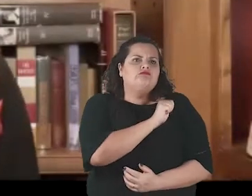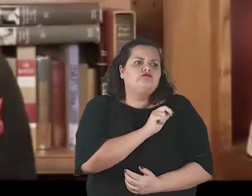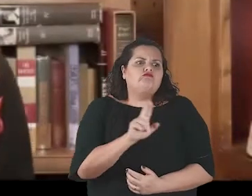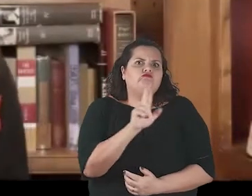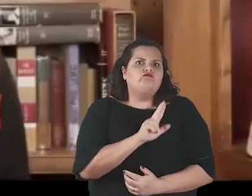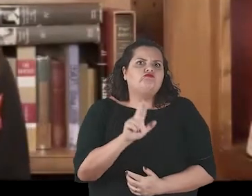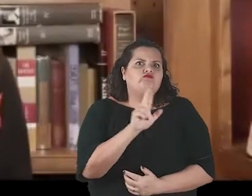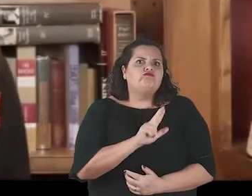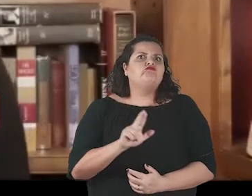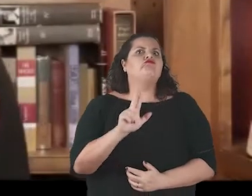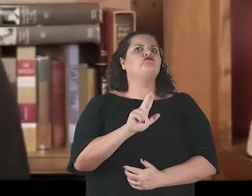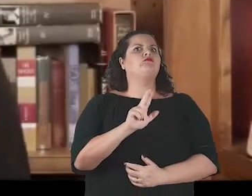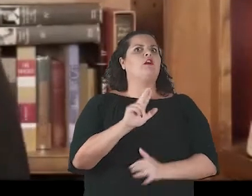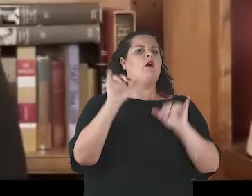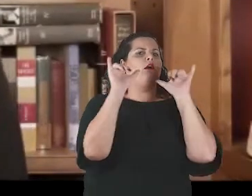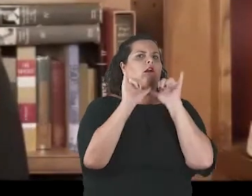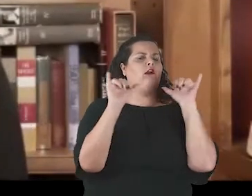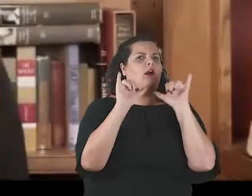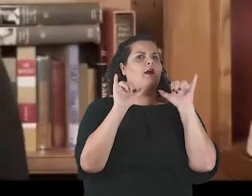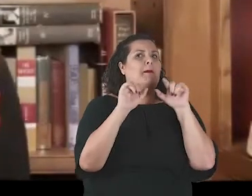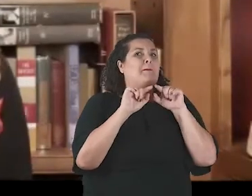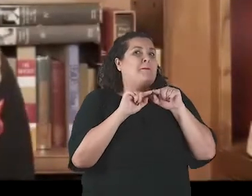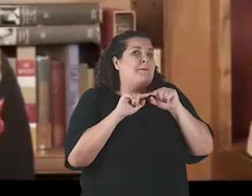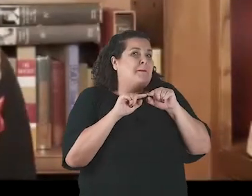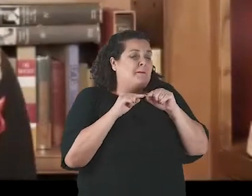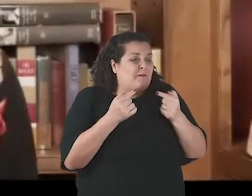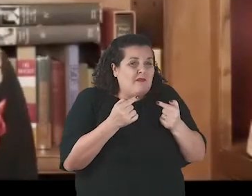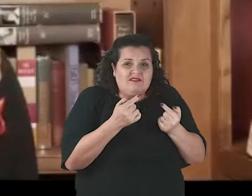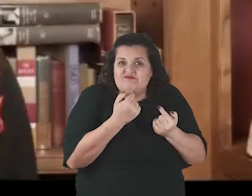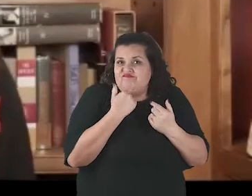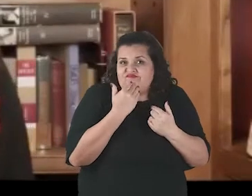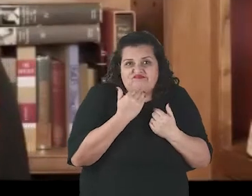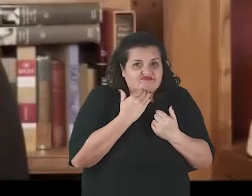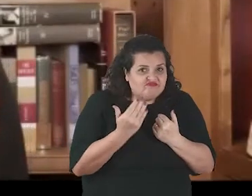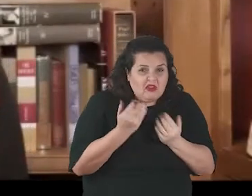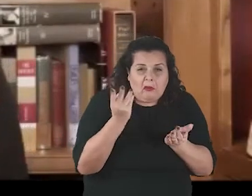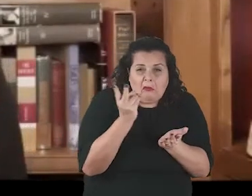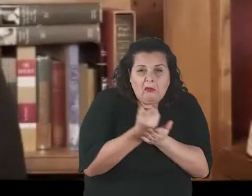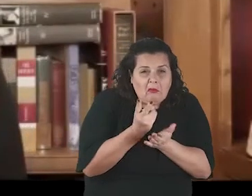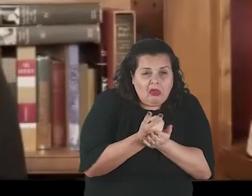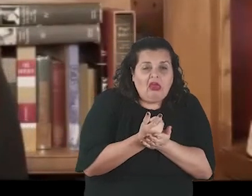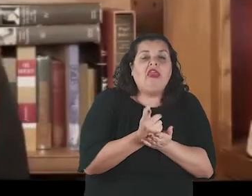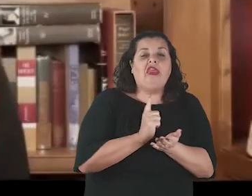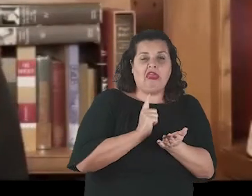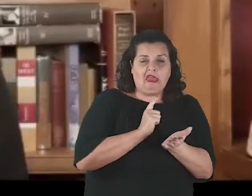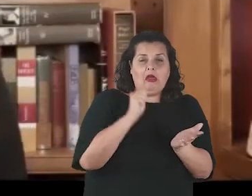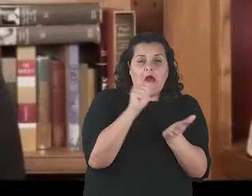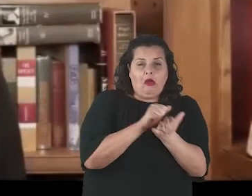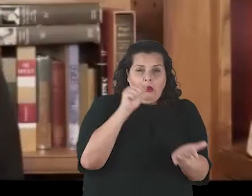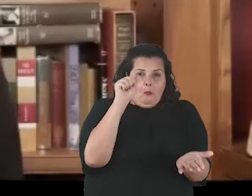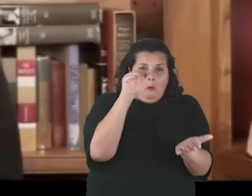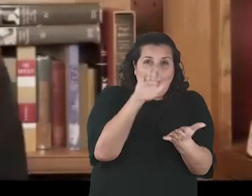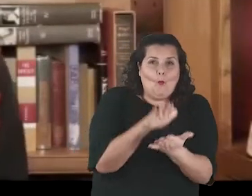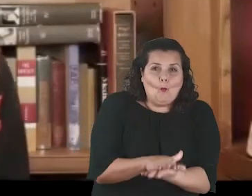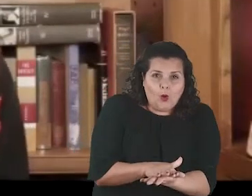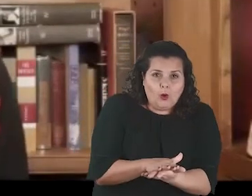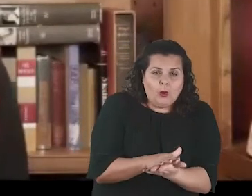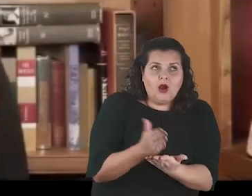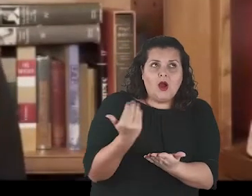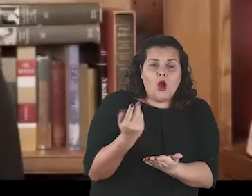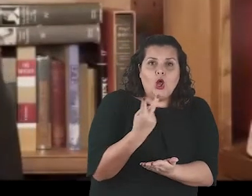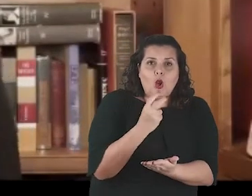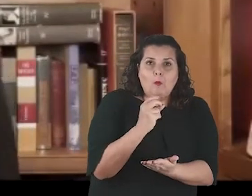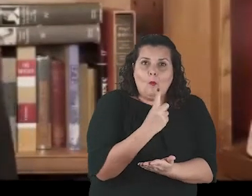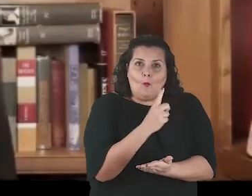a $170 million fine in 2019 to settle charges of